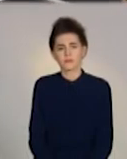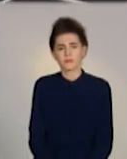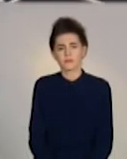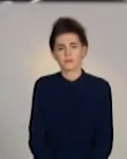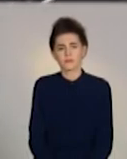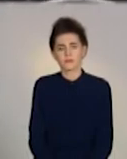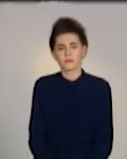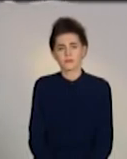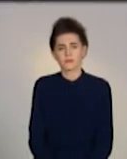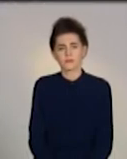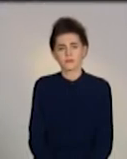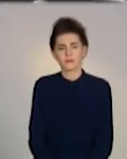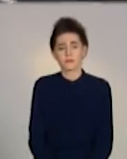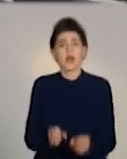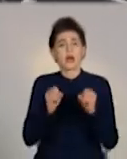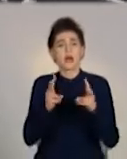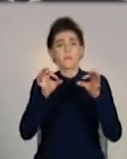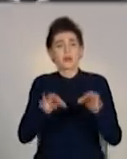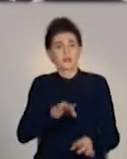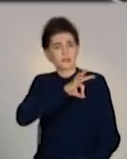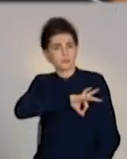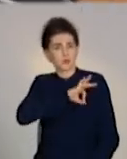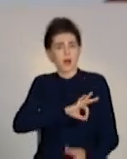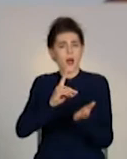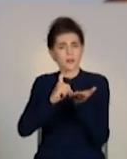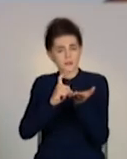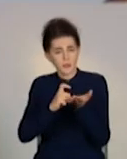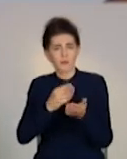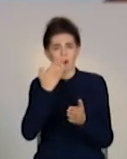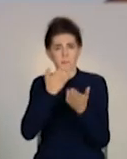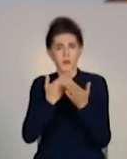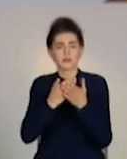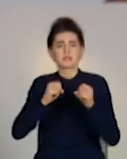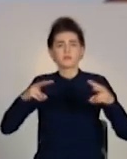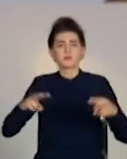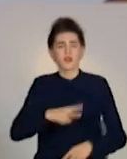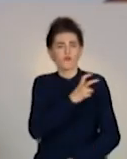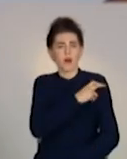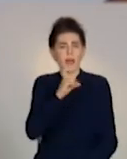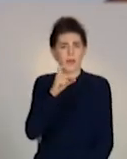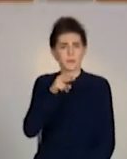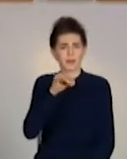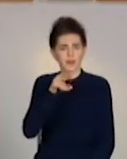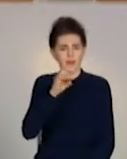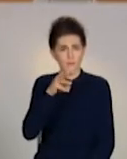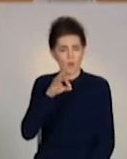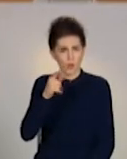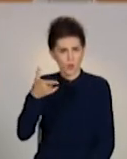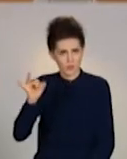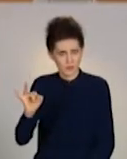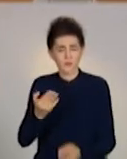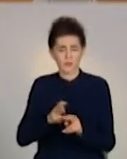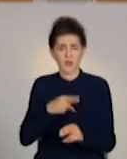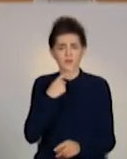движеннями. Як правильно користуватись антисептиком, нам показують епідеміологи. А ще зазначають, зробити такий